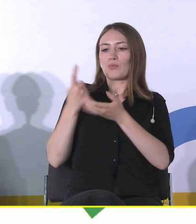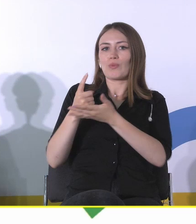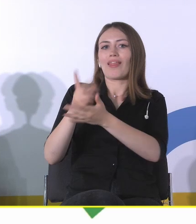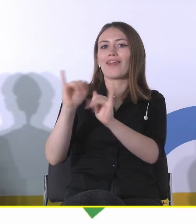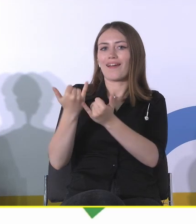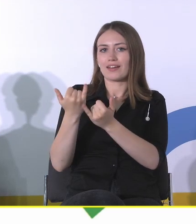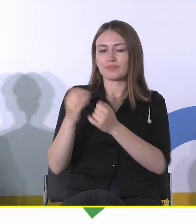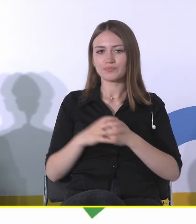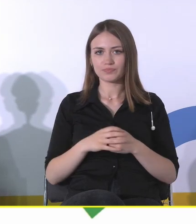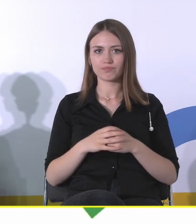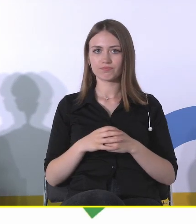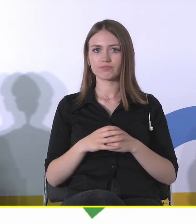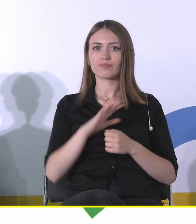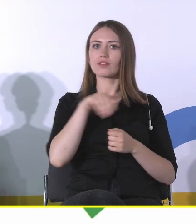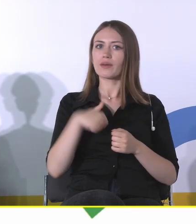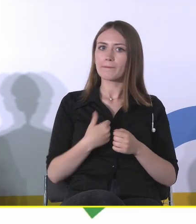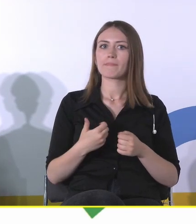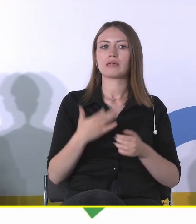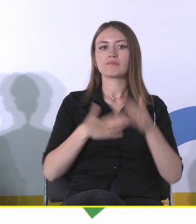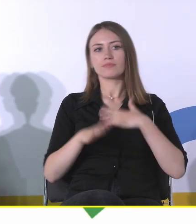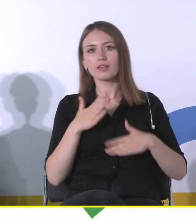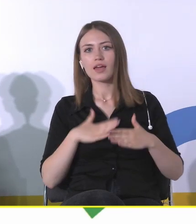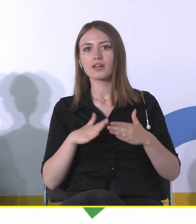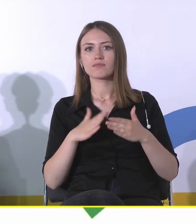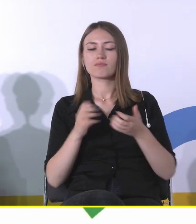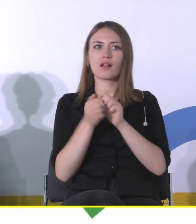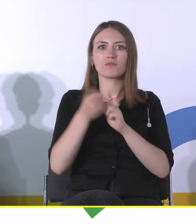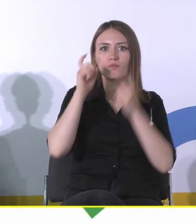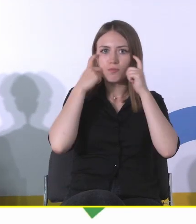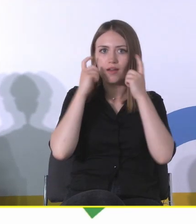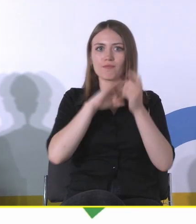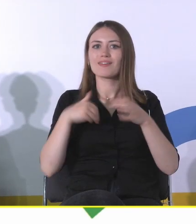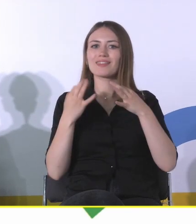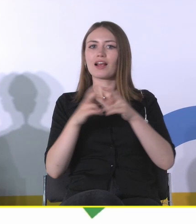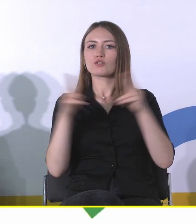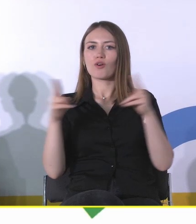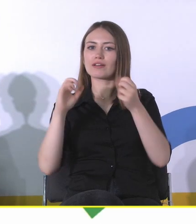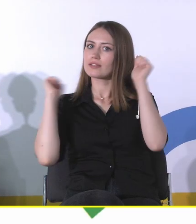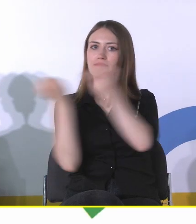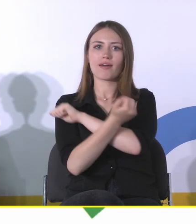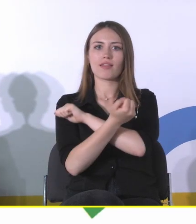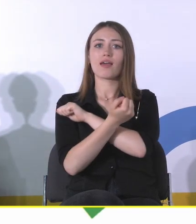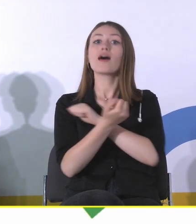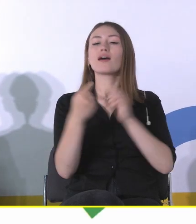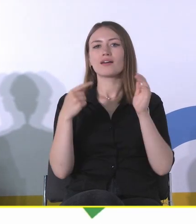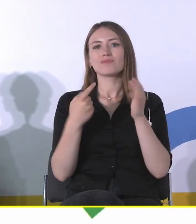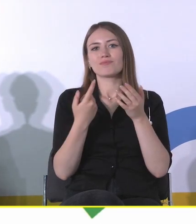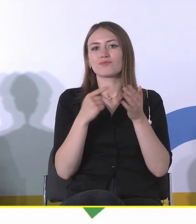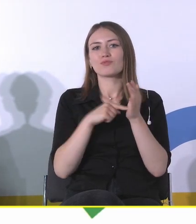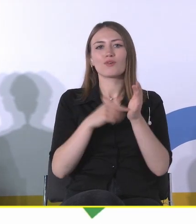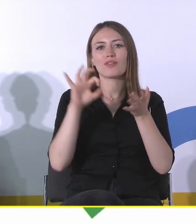Czy się cieszyć, czy się martwić, że żyjemy w czasach przełomu? Trudno powiedzieć. Na pewno jest to bardzo ważne wyzwanie, które wymaga dużego